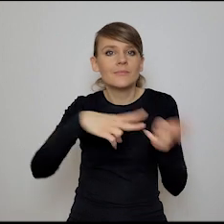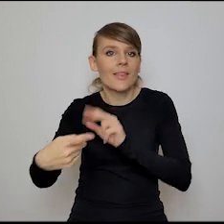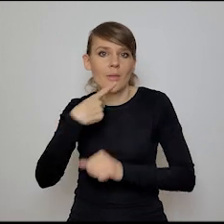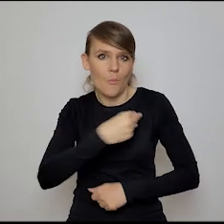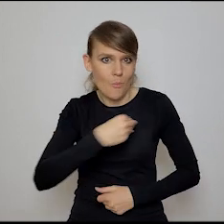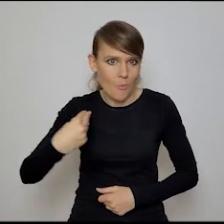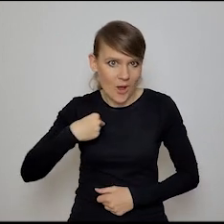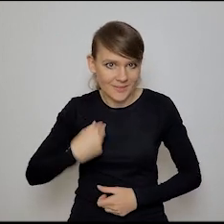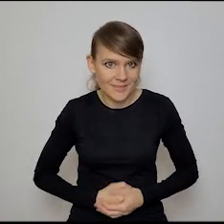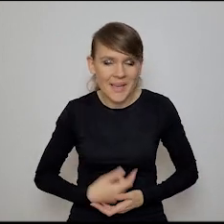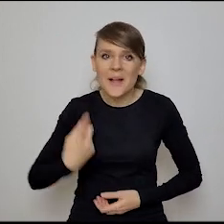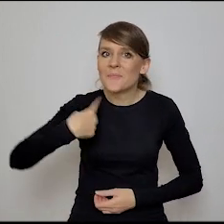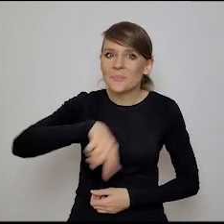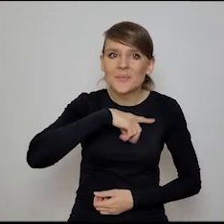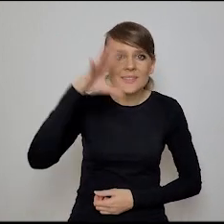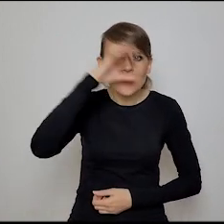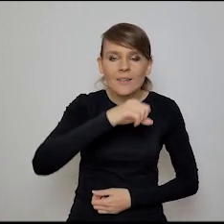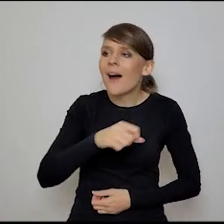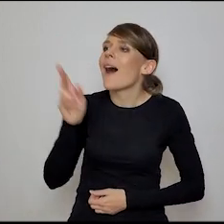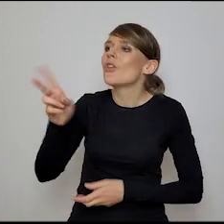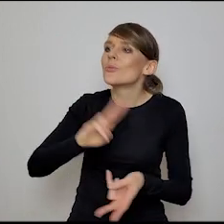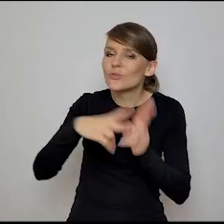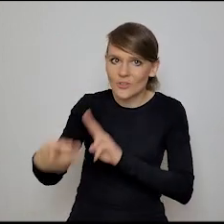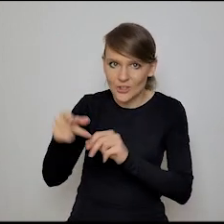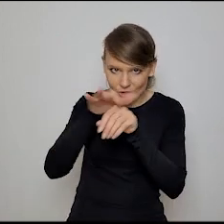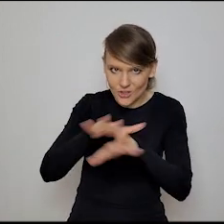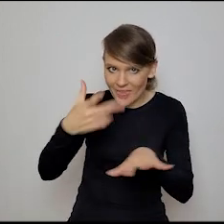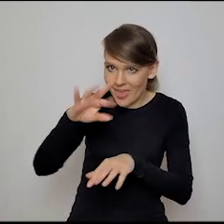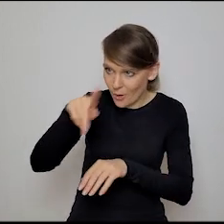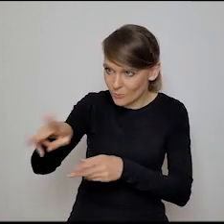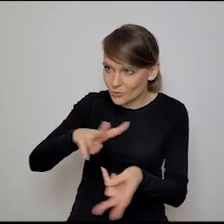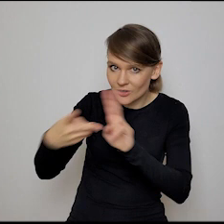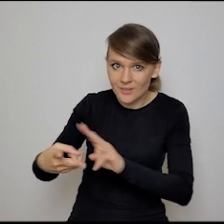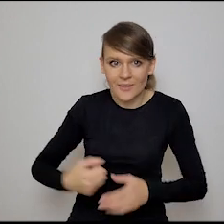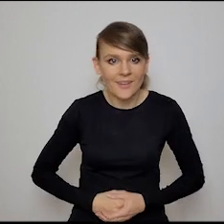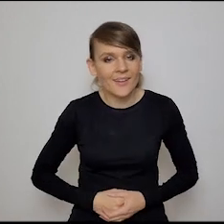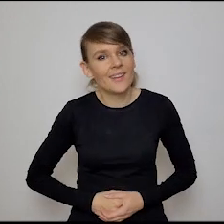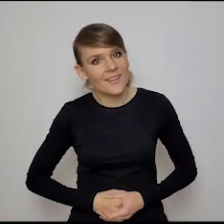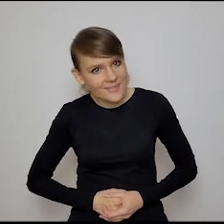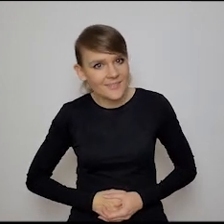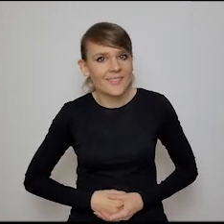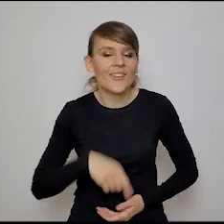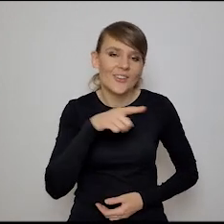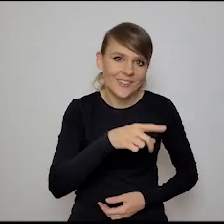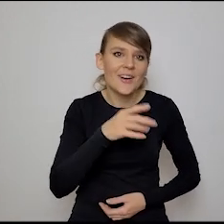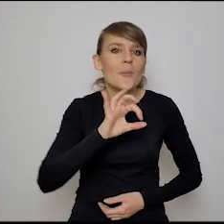polski, tak? Że my zapominamy, że... przetłumaczył? Sieć neuronowa Ci przetłumaczyła? Moja sieć neuronowa przetłumaczyła. Aha. Nie,